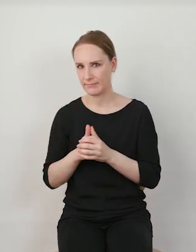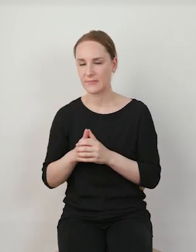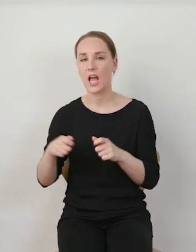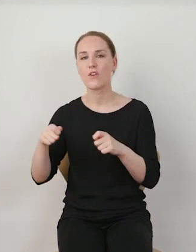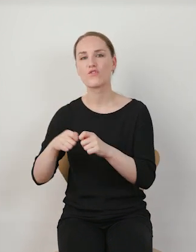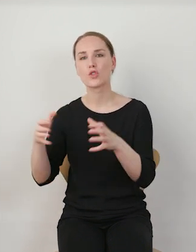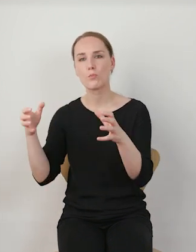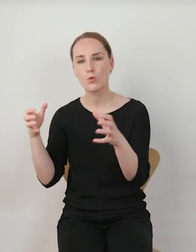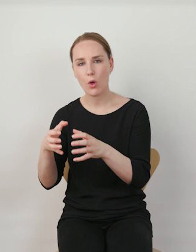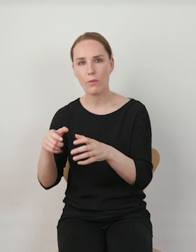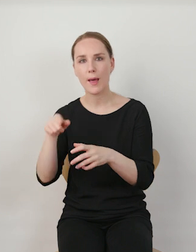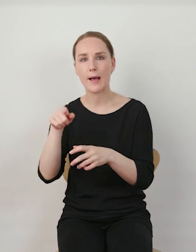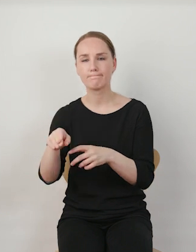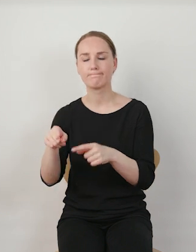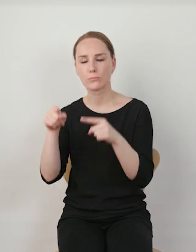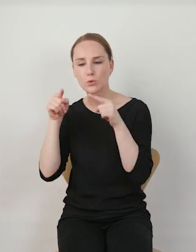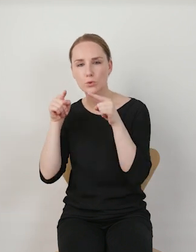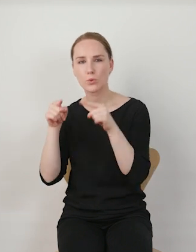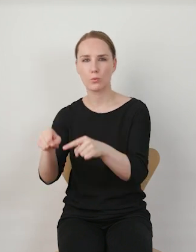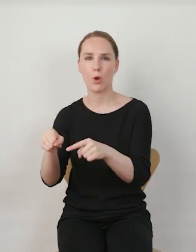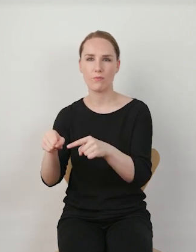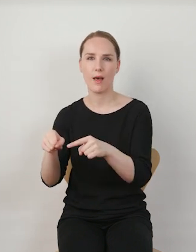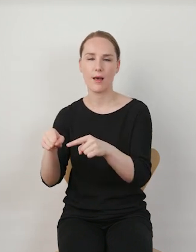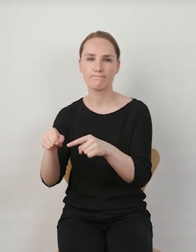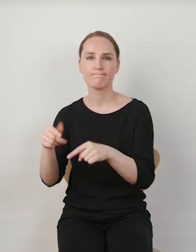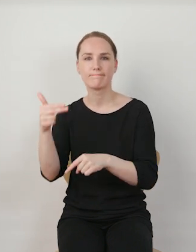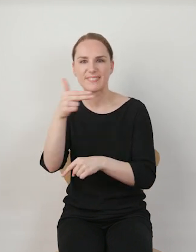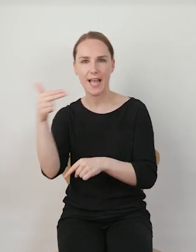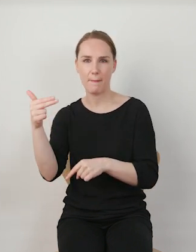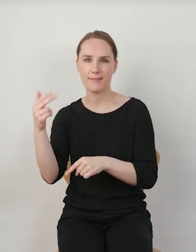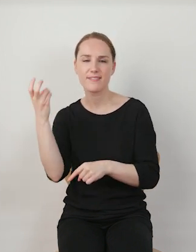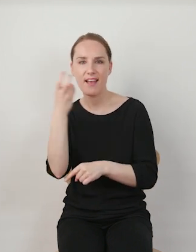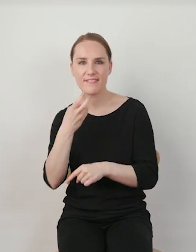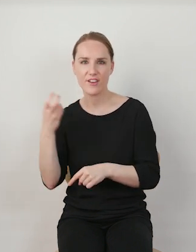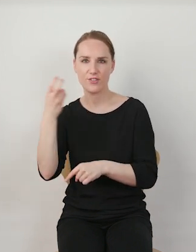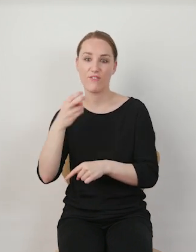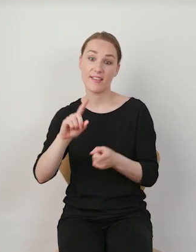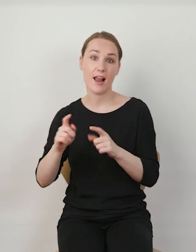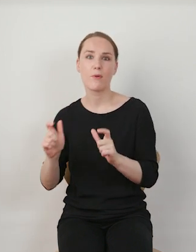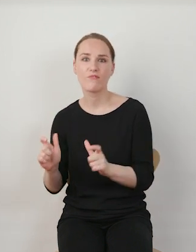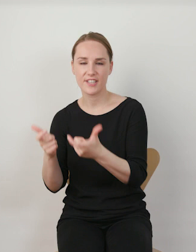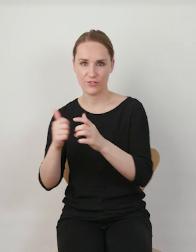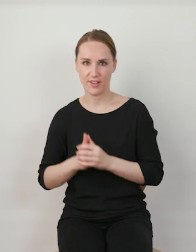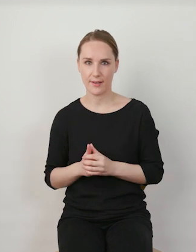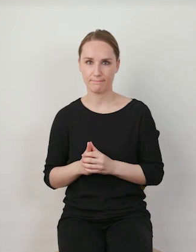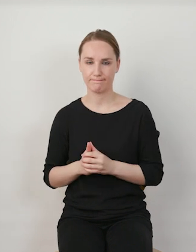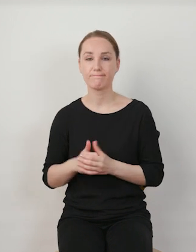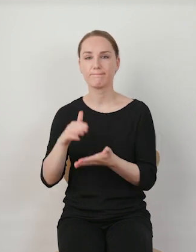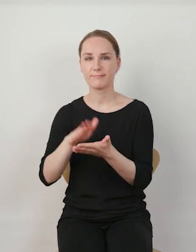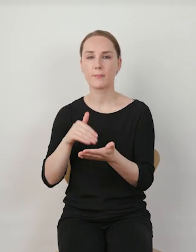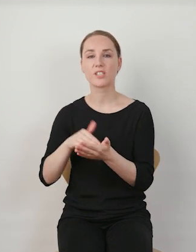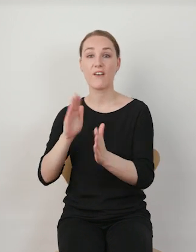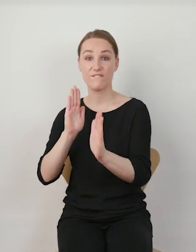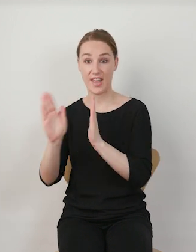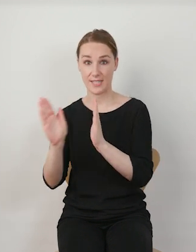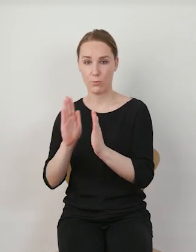wspólnoty, które są skonsolidowane wokół konkretnego zainteresowania albo wydarzenia. Dla przykładu, kiedy na Facebooku